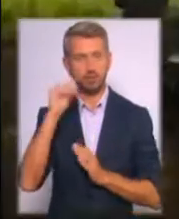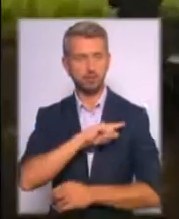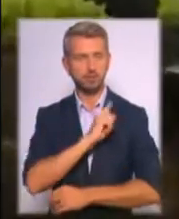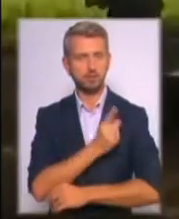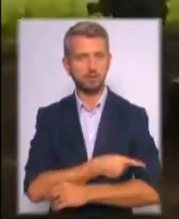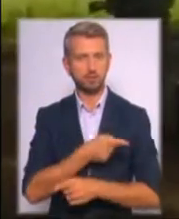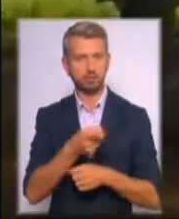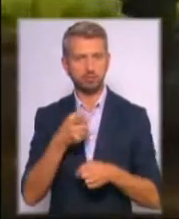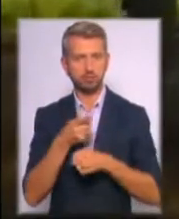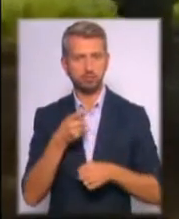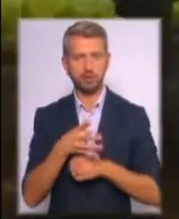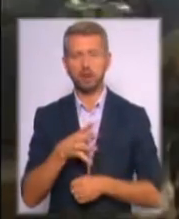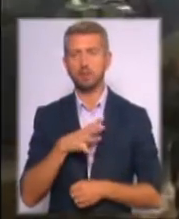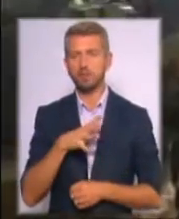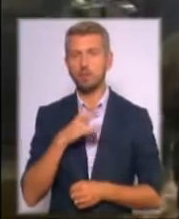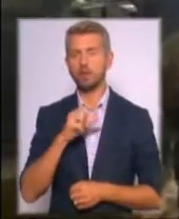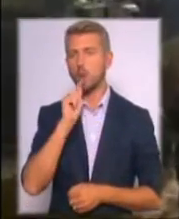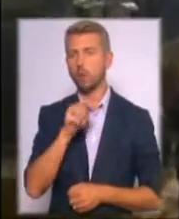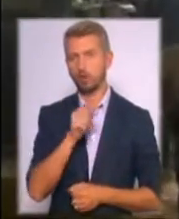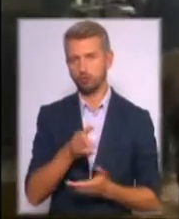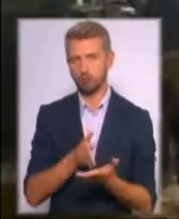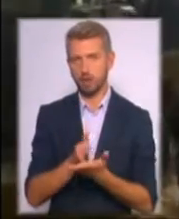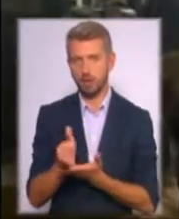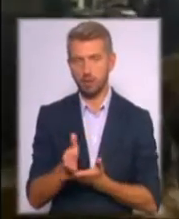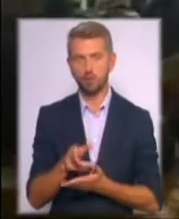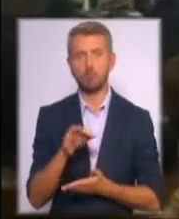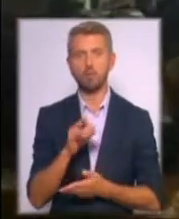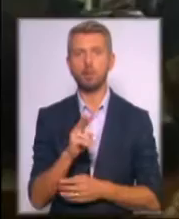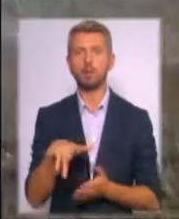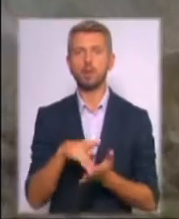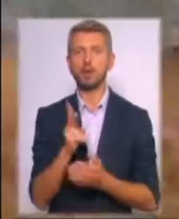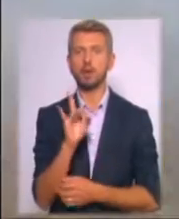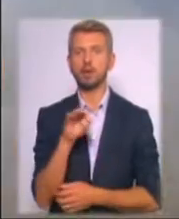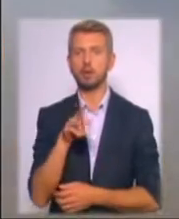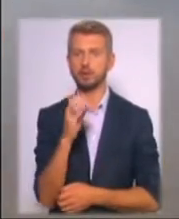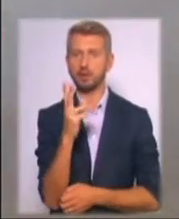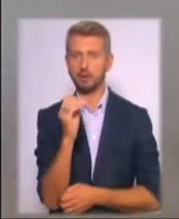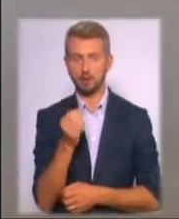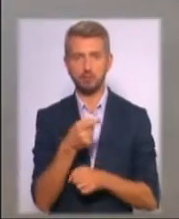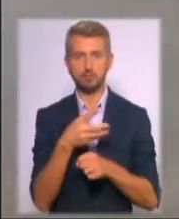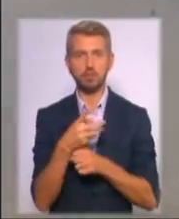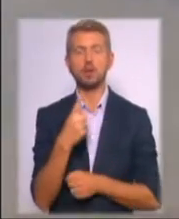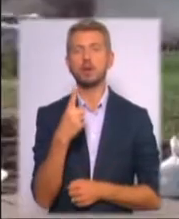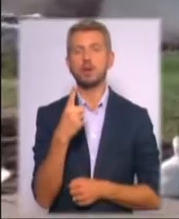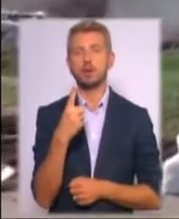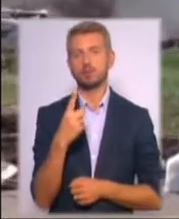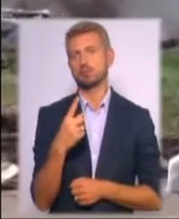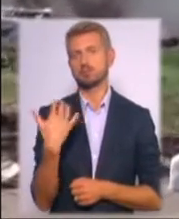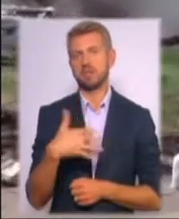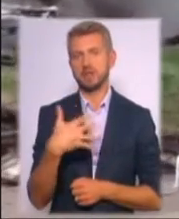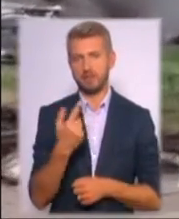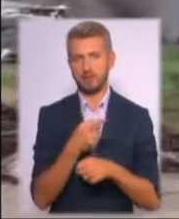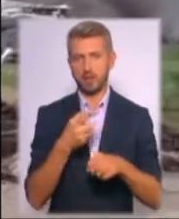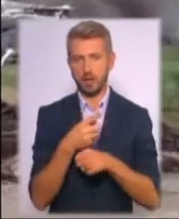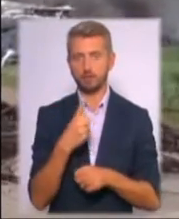удару завдали російські війська на Луганському напрямку. По Кримському випустили понад півсотні снарядів 122-го калібру. На Маріупольському